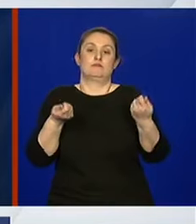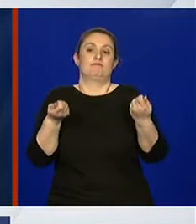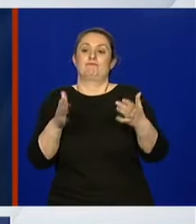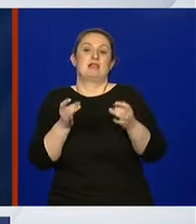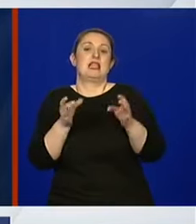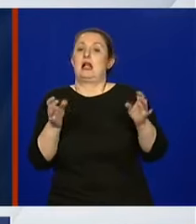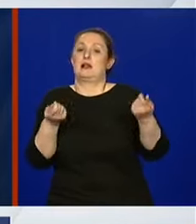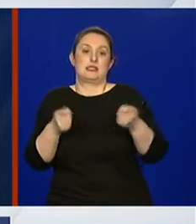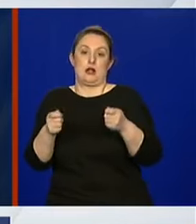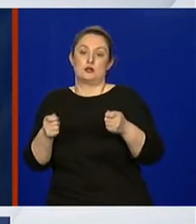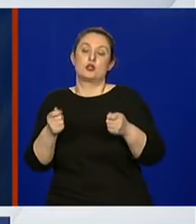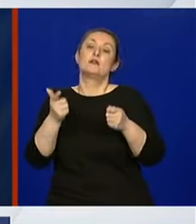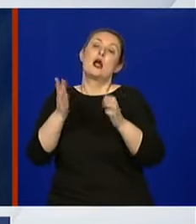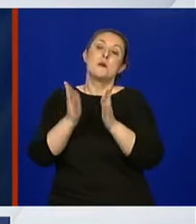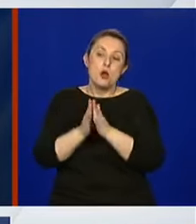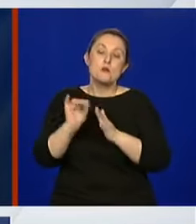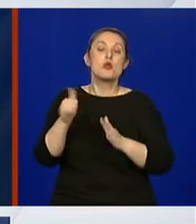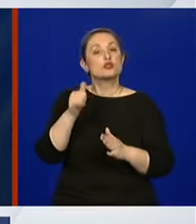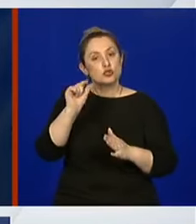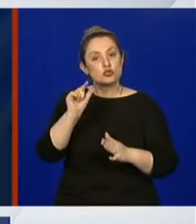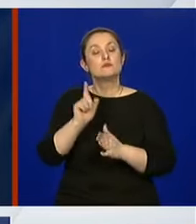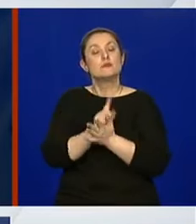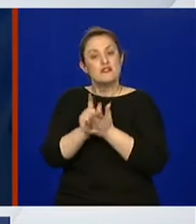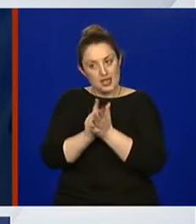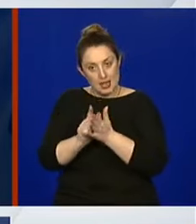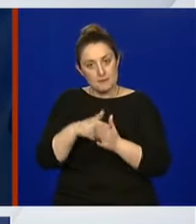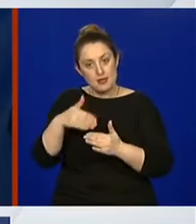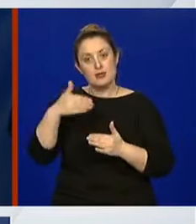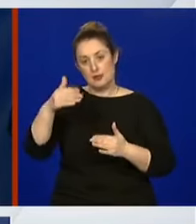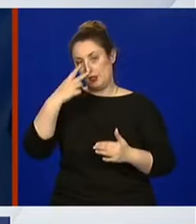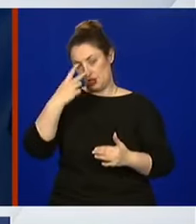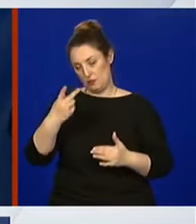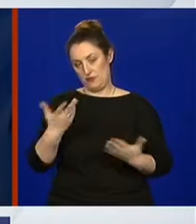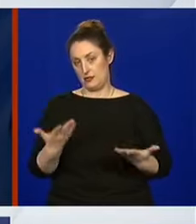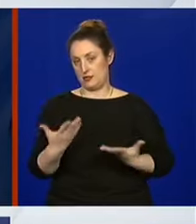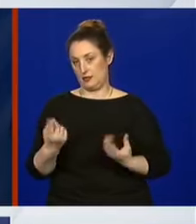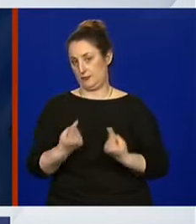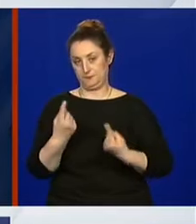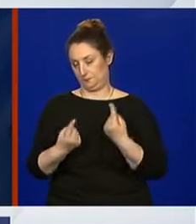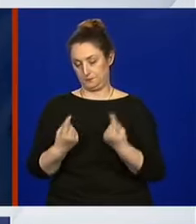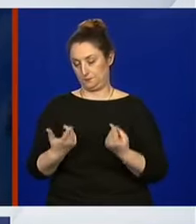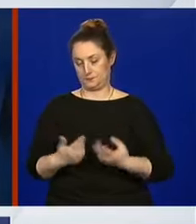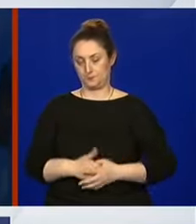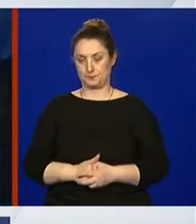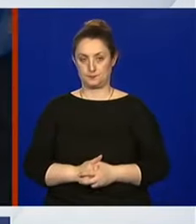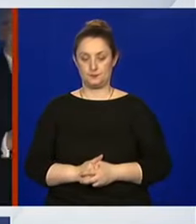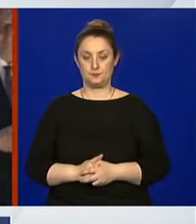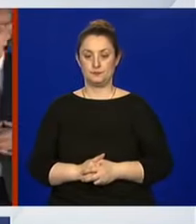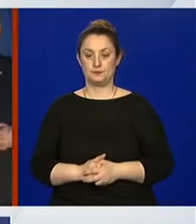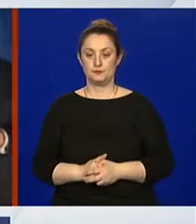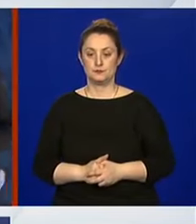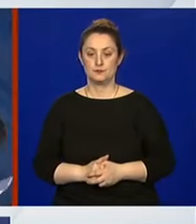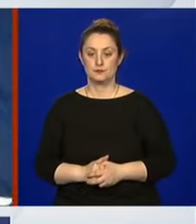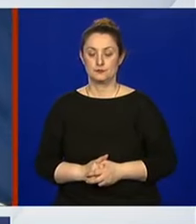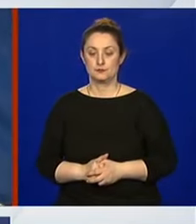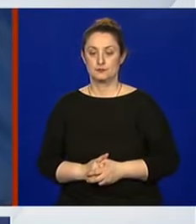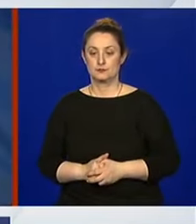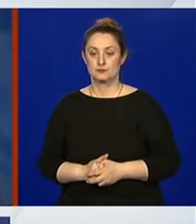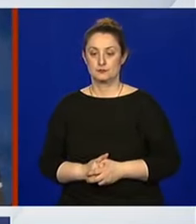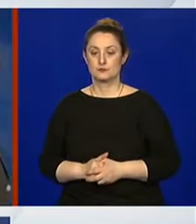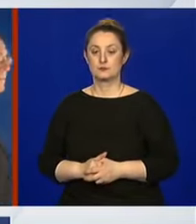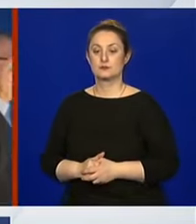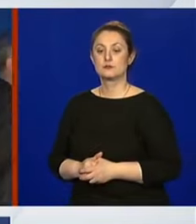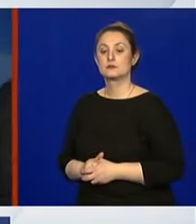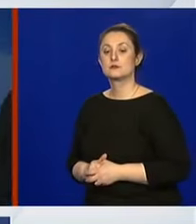bi vas molili za još malo vremena da vidimo što se dogodilo i što će se događati. Mirjana